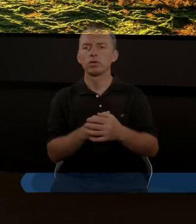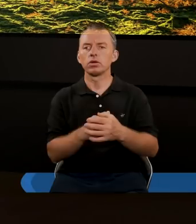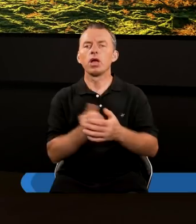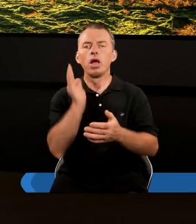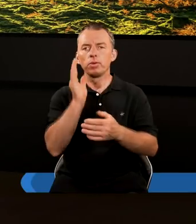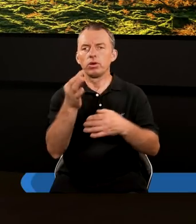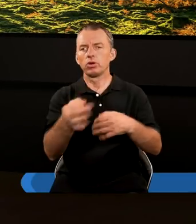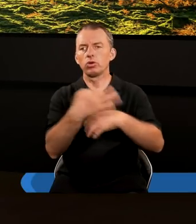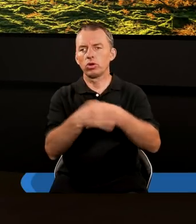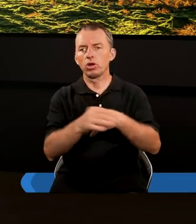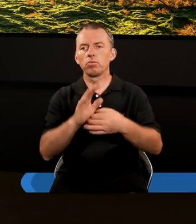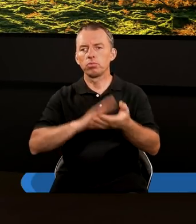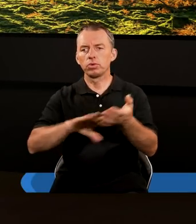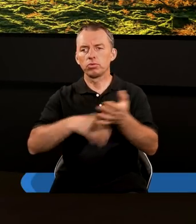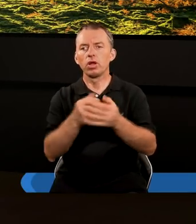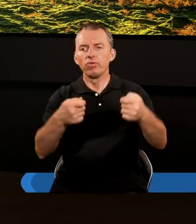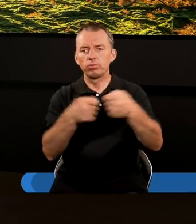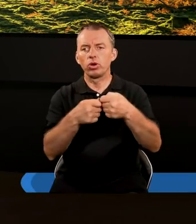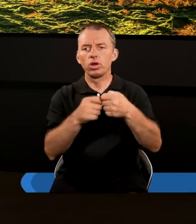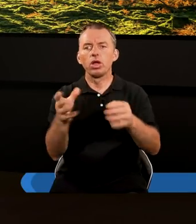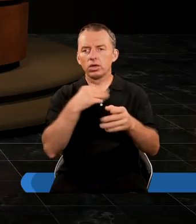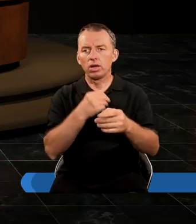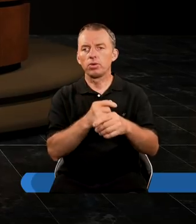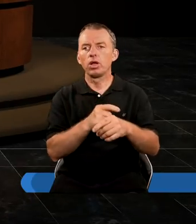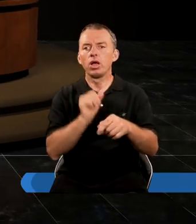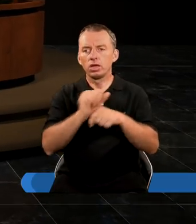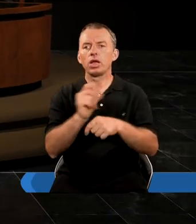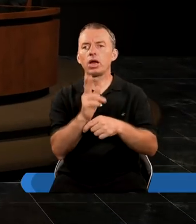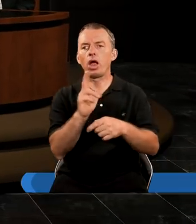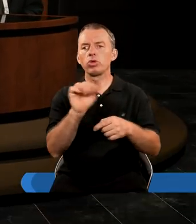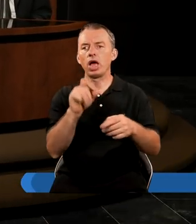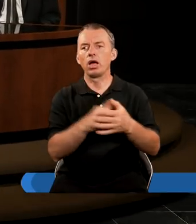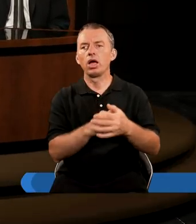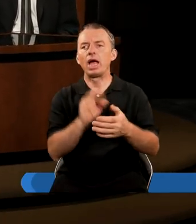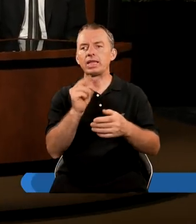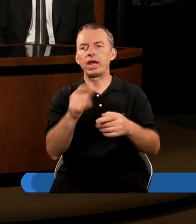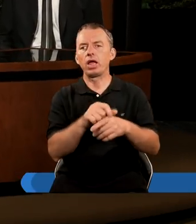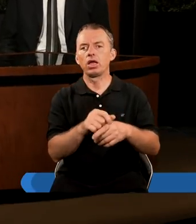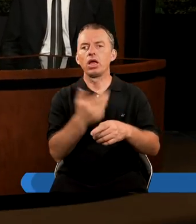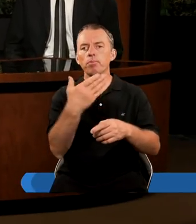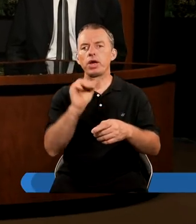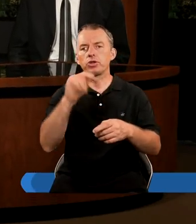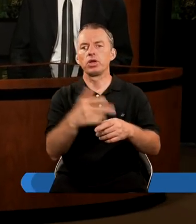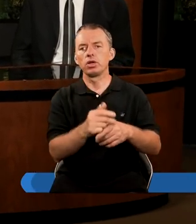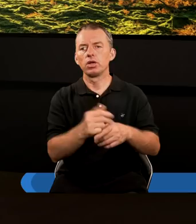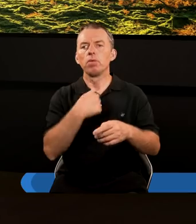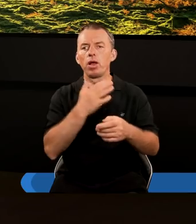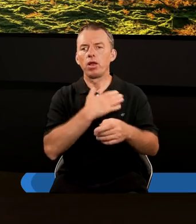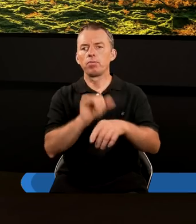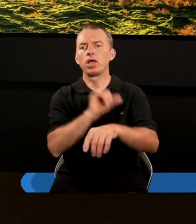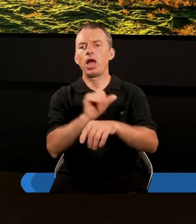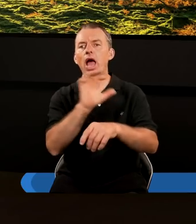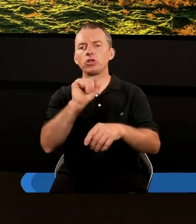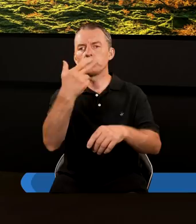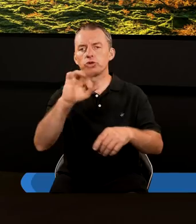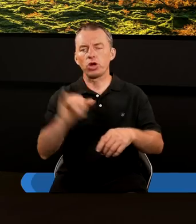Będziemy dzisiaj studiowali Biblię wspólnie. Razem ze mną jest Klaudia, Estera i Marcin. A ja mam na